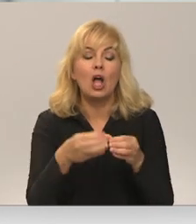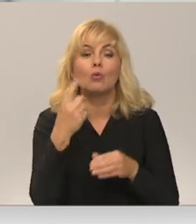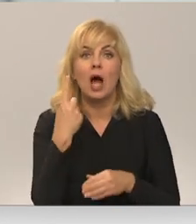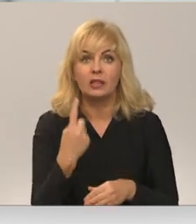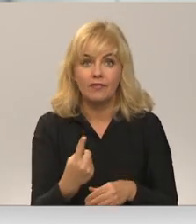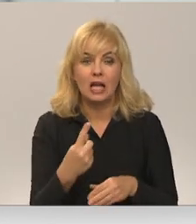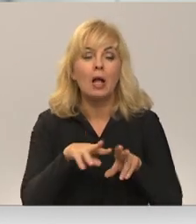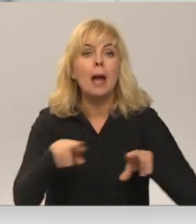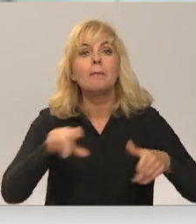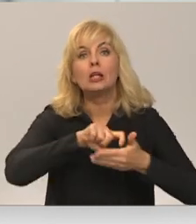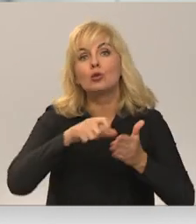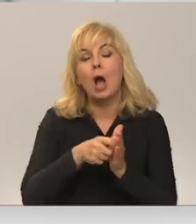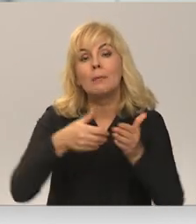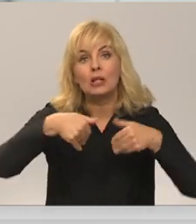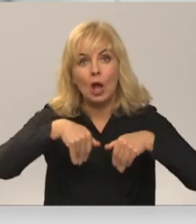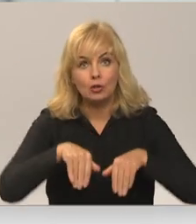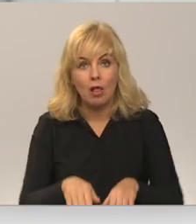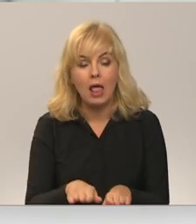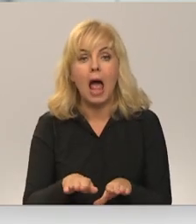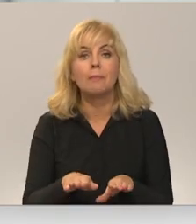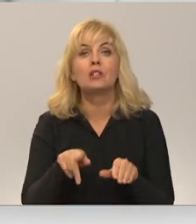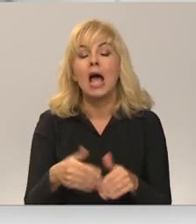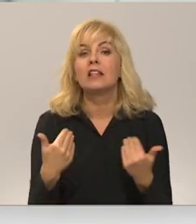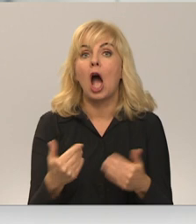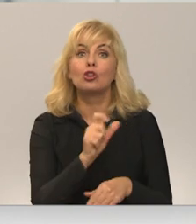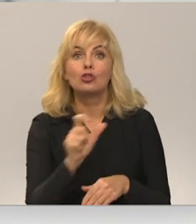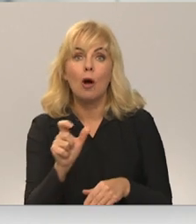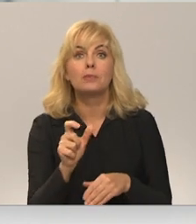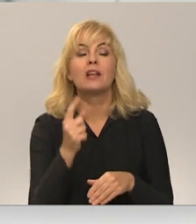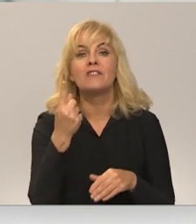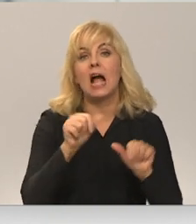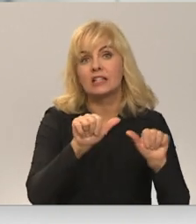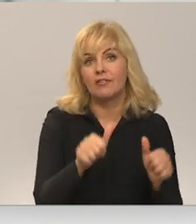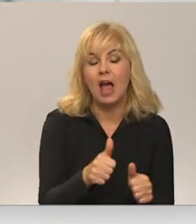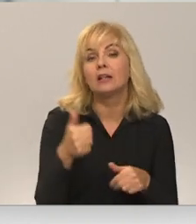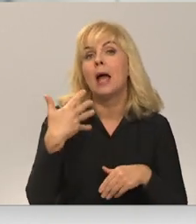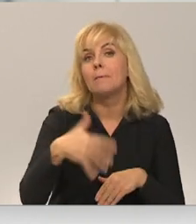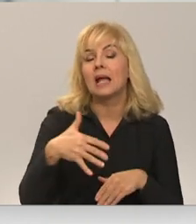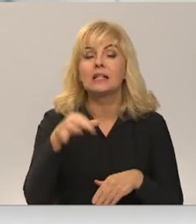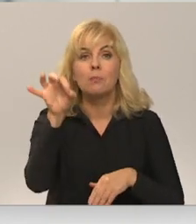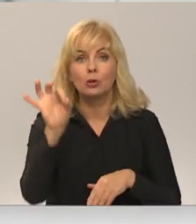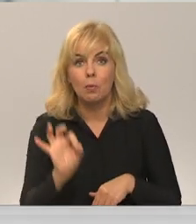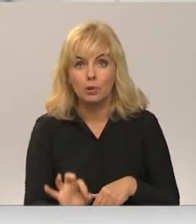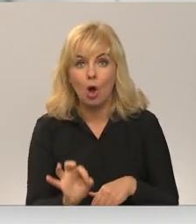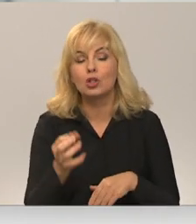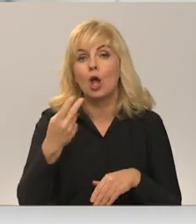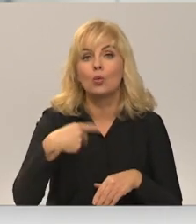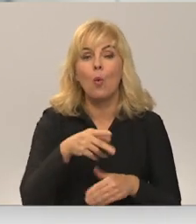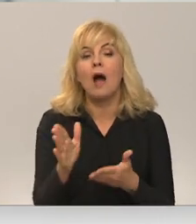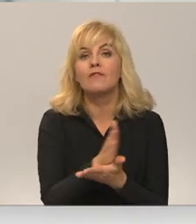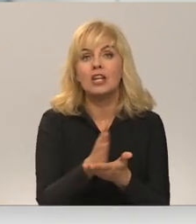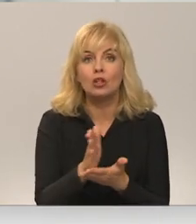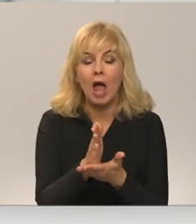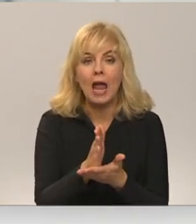Tad ministra kabinete slējums ir, ka šobrīd tas ir viens mehānisms, tie ir 50%, no vidējās